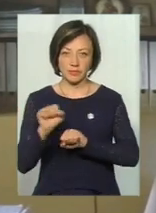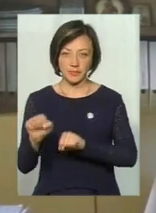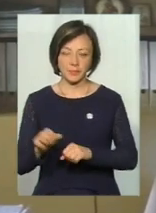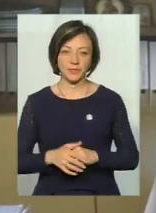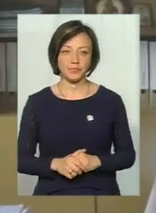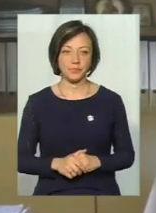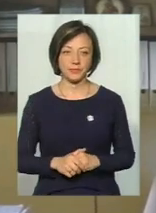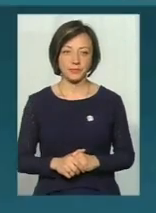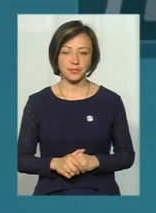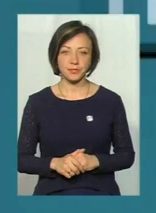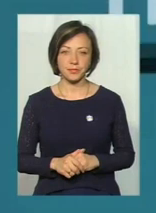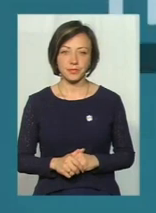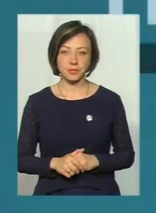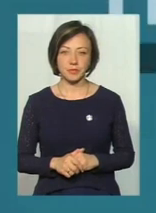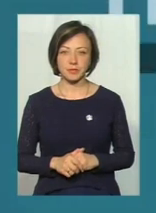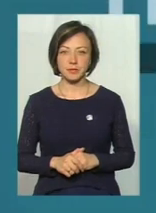45 чоловік.